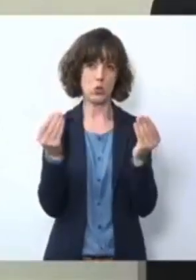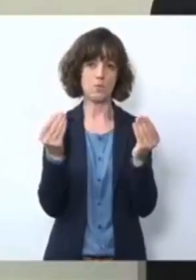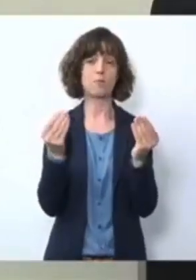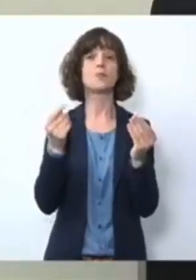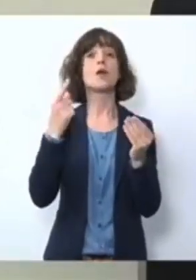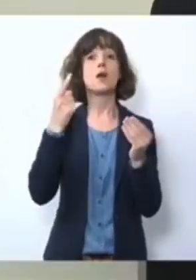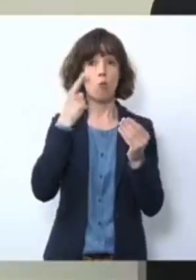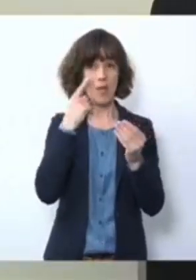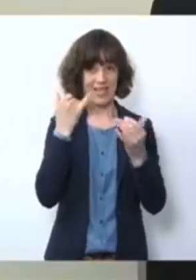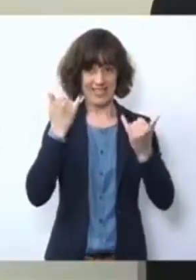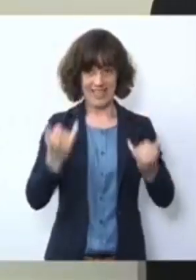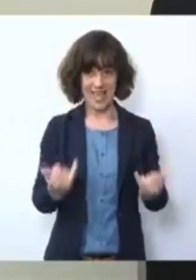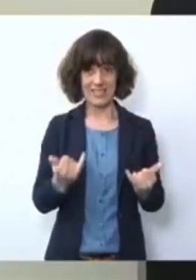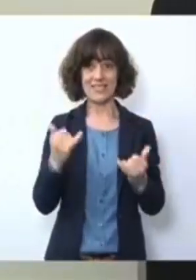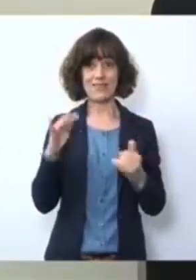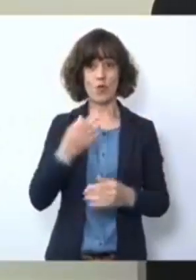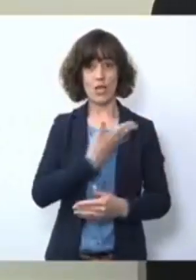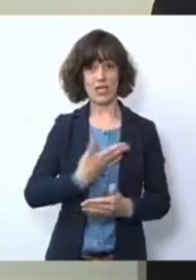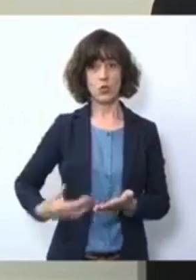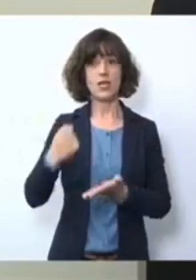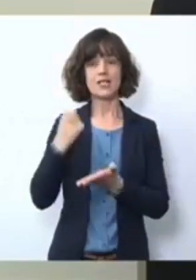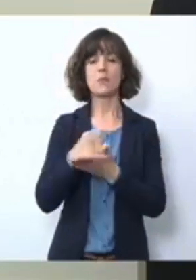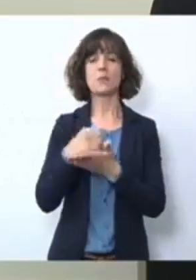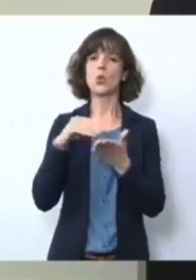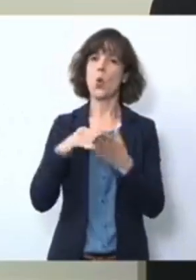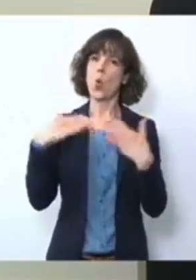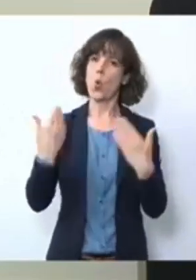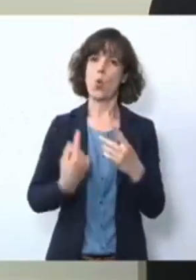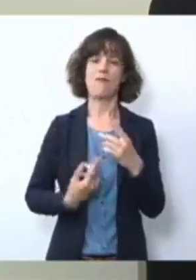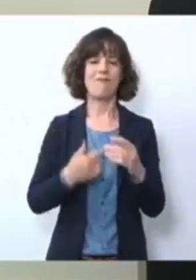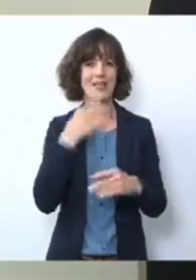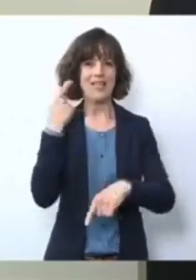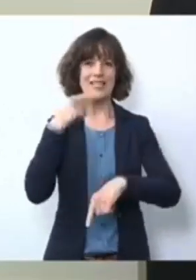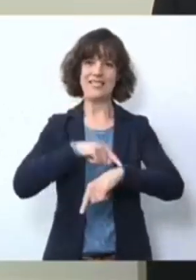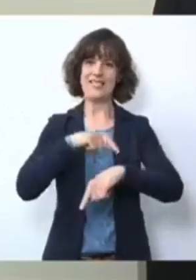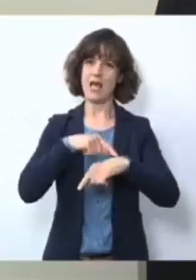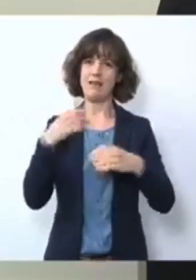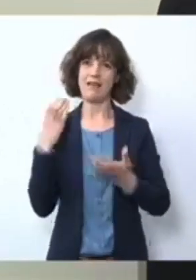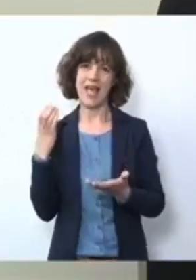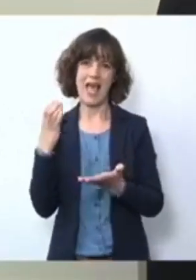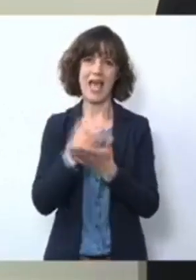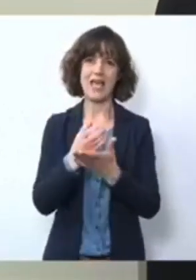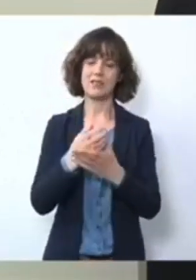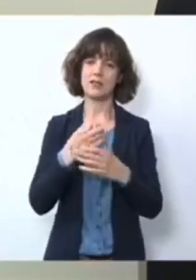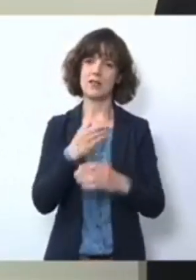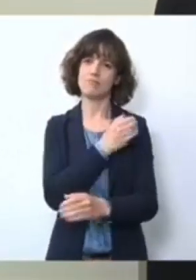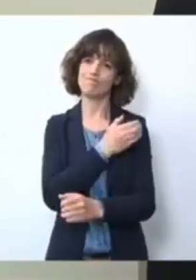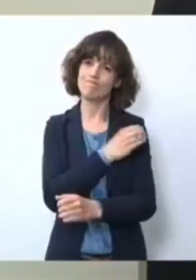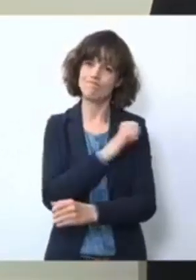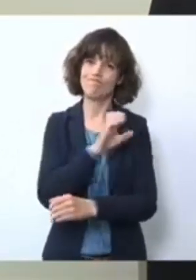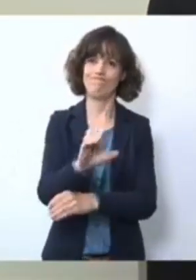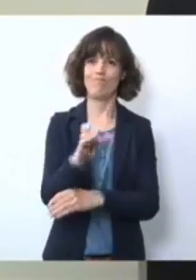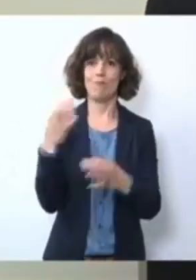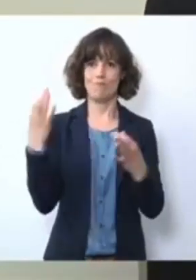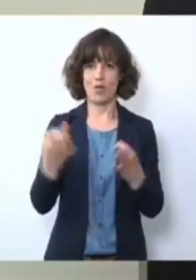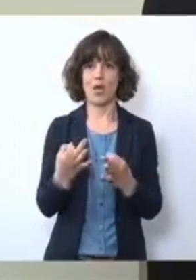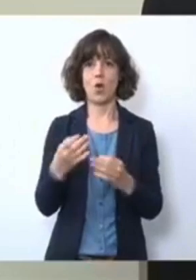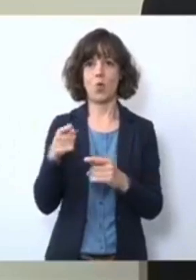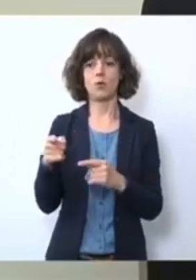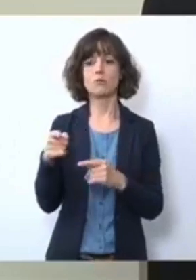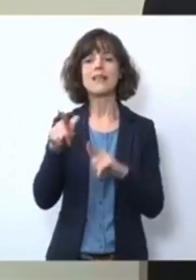noch extrem Ressourcen, vor allem aber auch zeitaufwendig. Die Teams müssen ja aktuell die Infektionswege